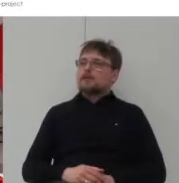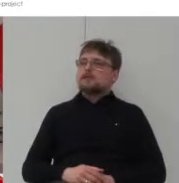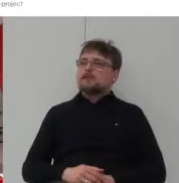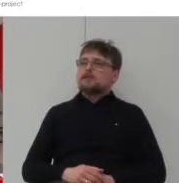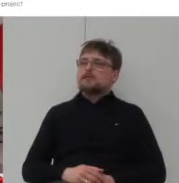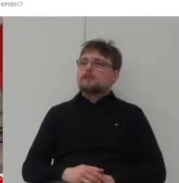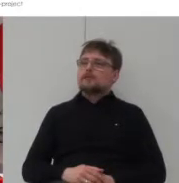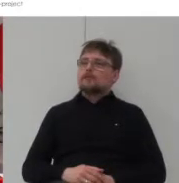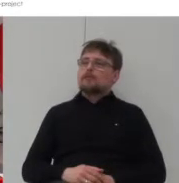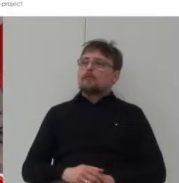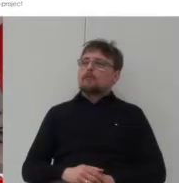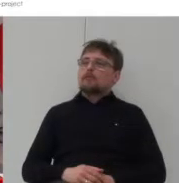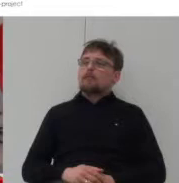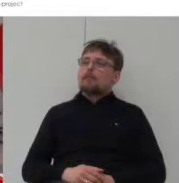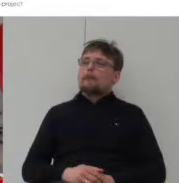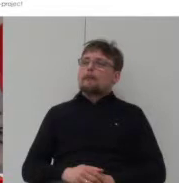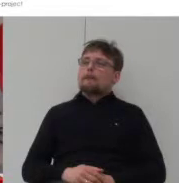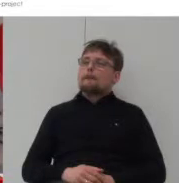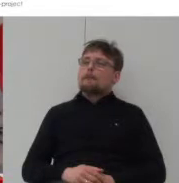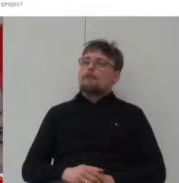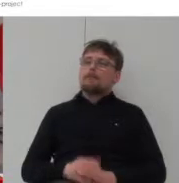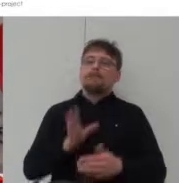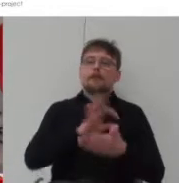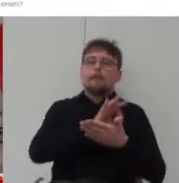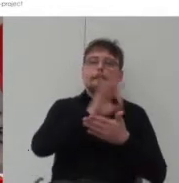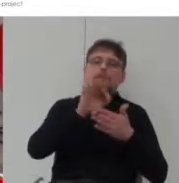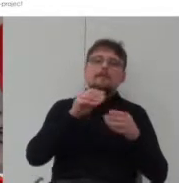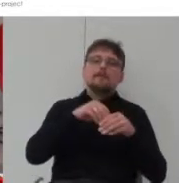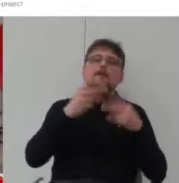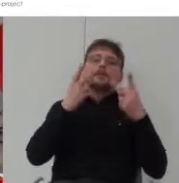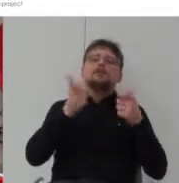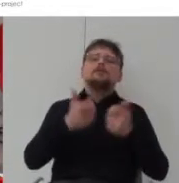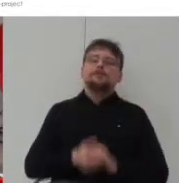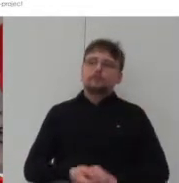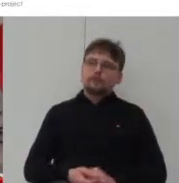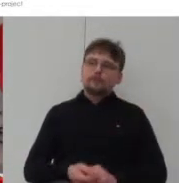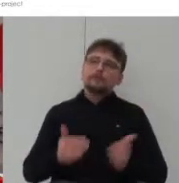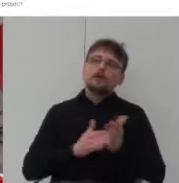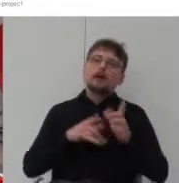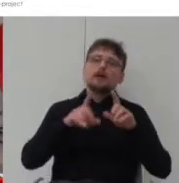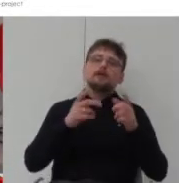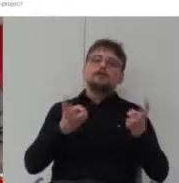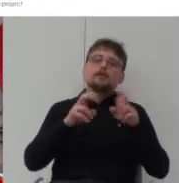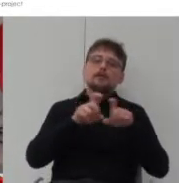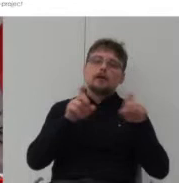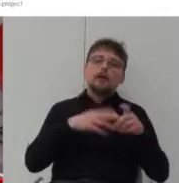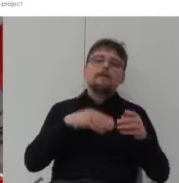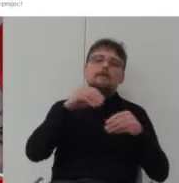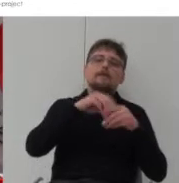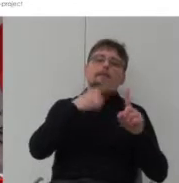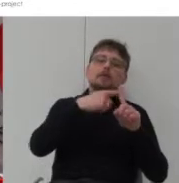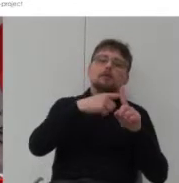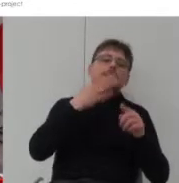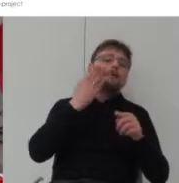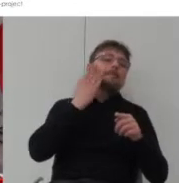Tak w tym projekcie wiodącą Udeo było stworzenie takiej zabudowy która połączy zalety mieszkania pod